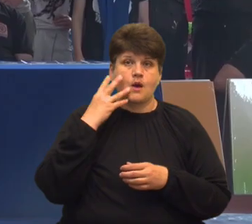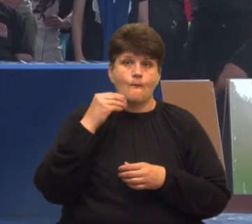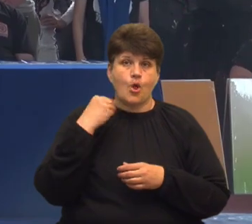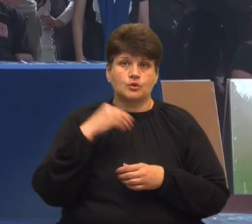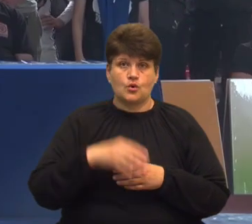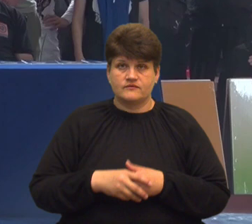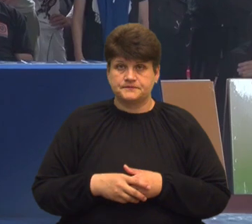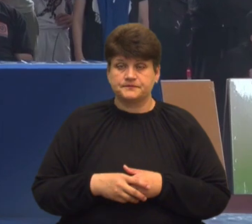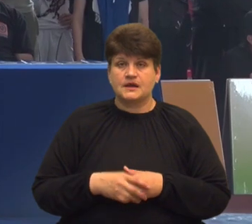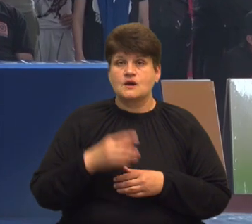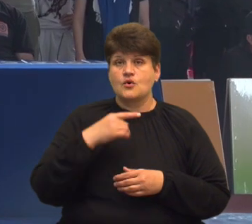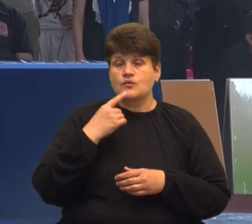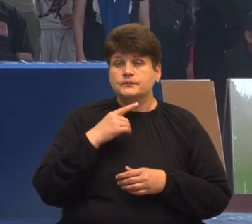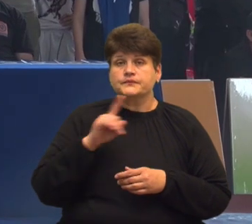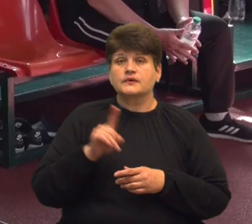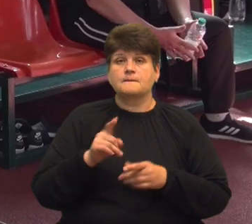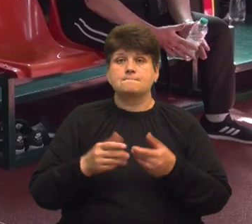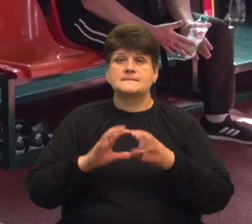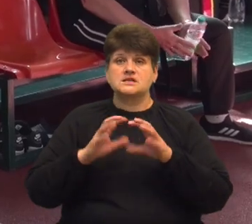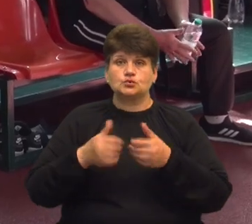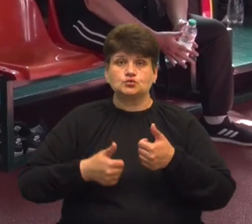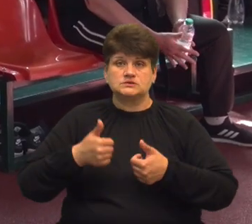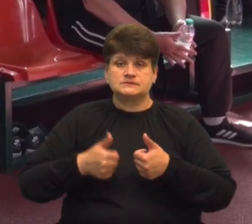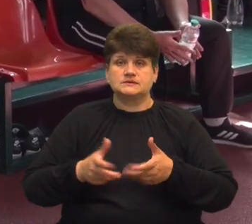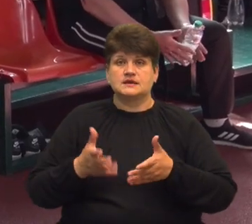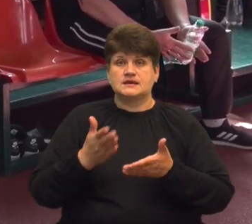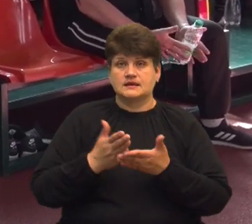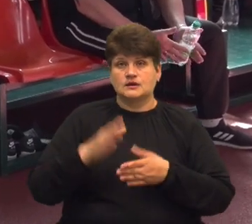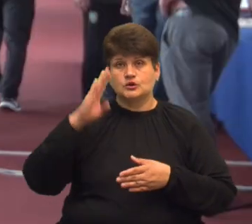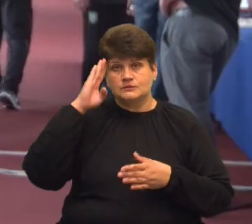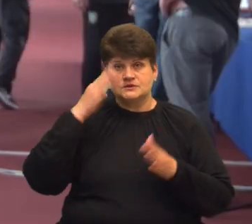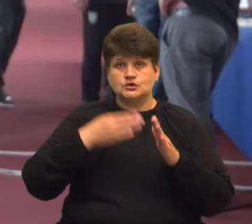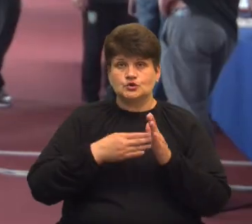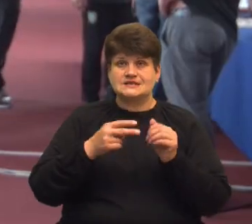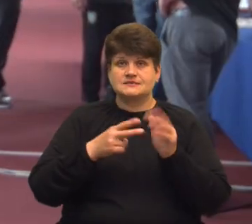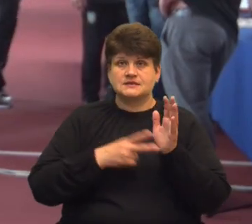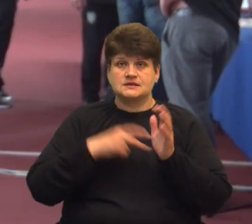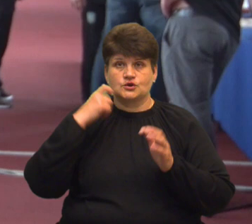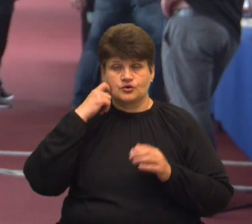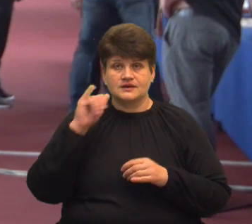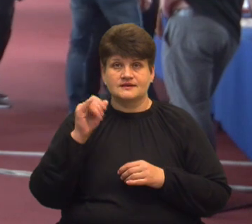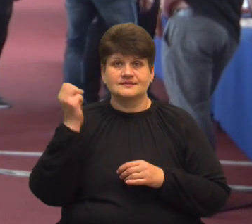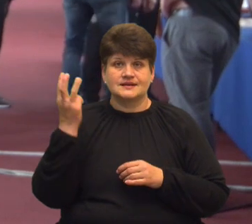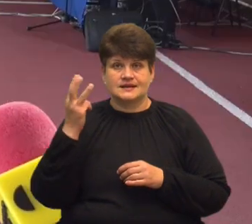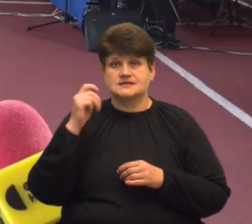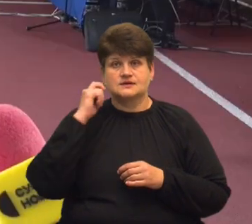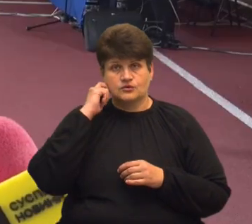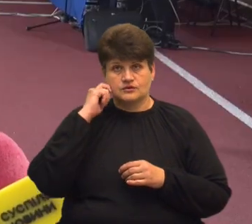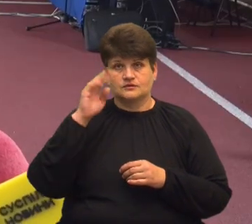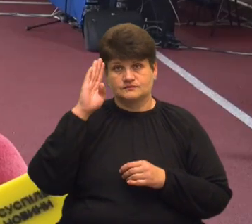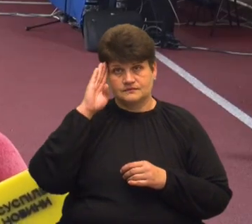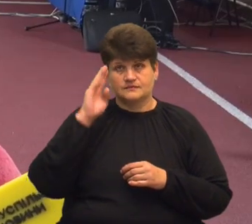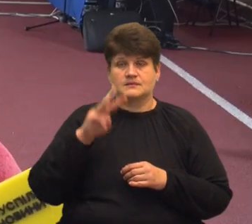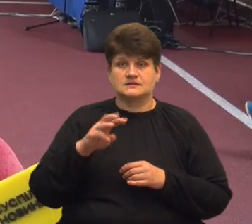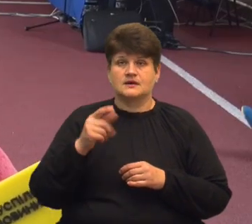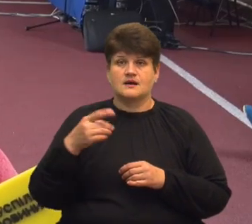Король. Розповідає, у міжнародному турнірі змагаються хлопці до 17 років, серед них 13-річний Максим Харя. Маю вже